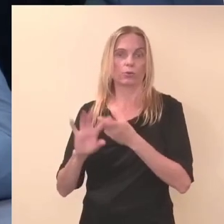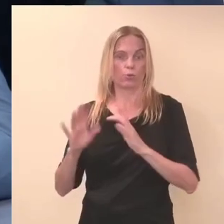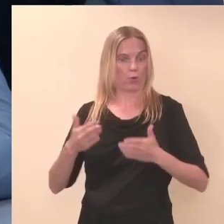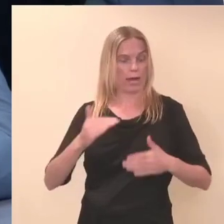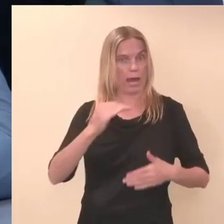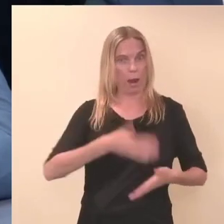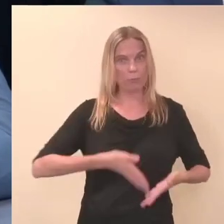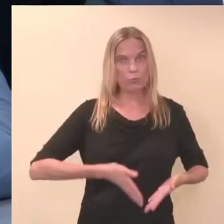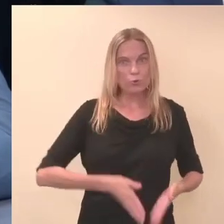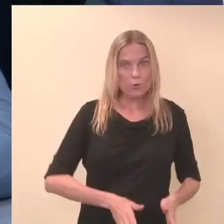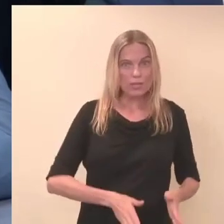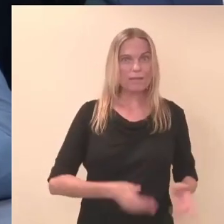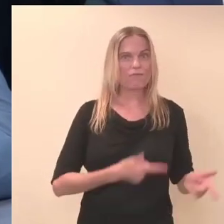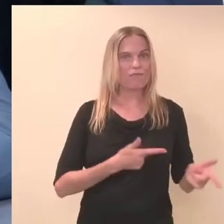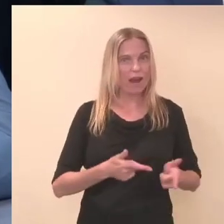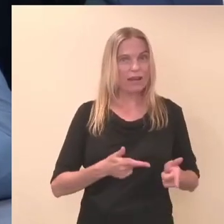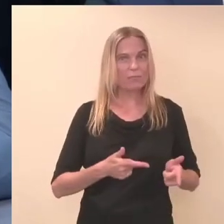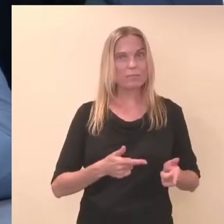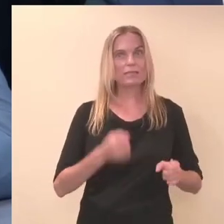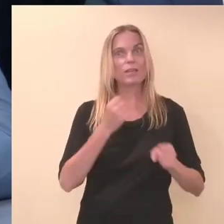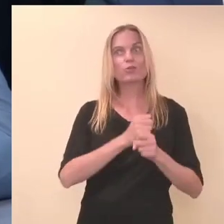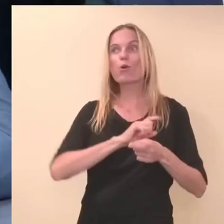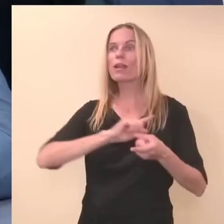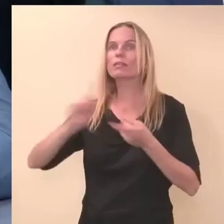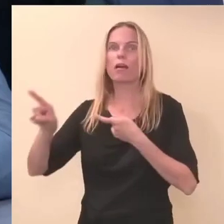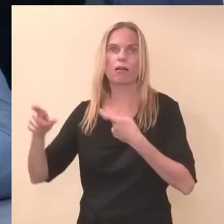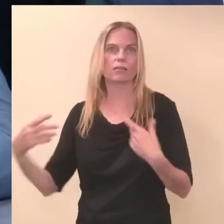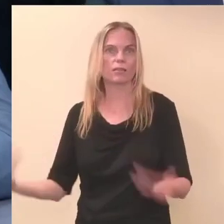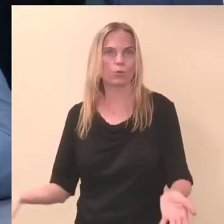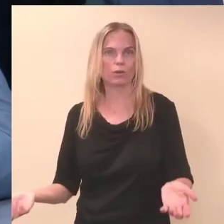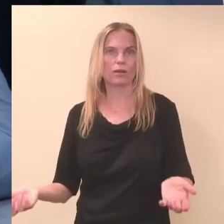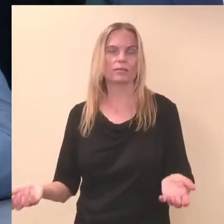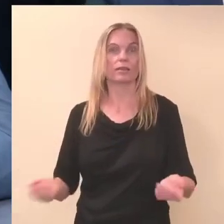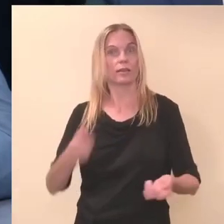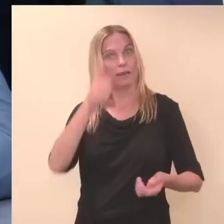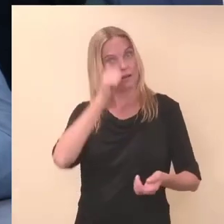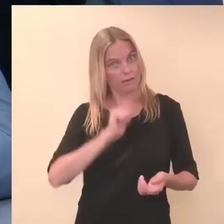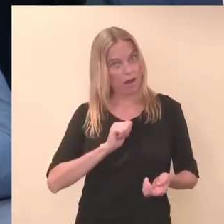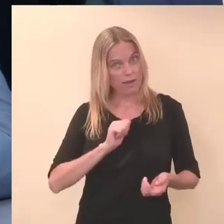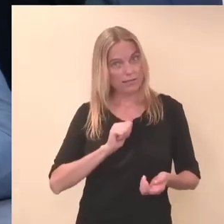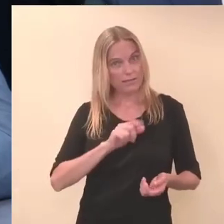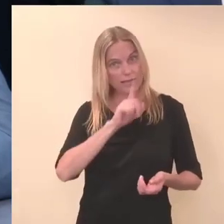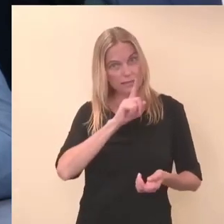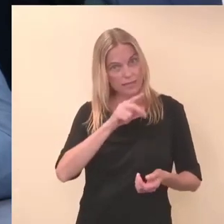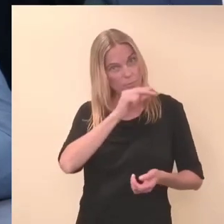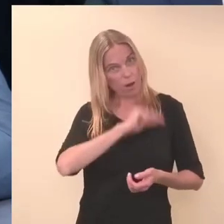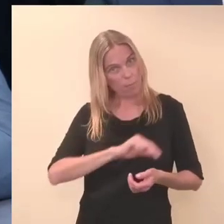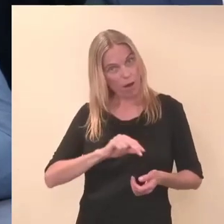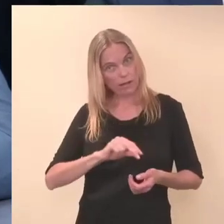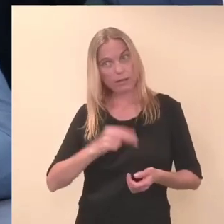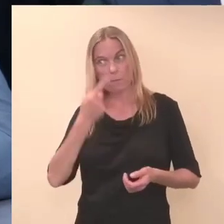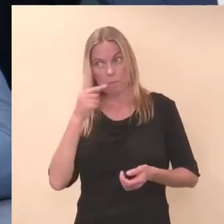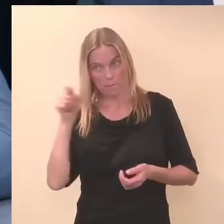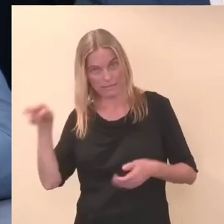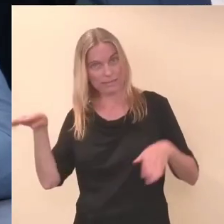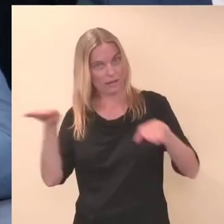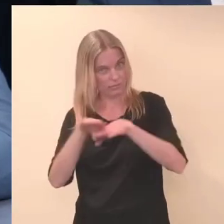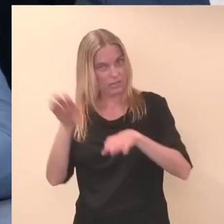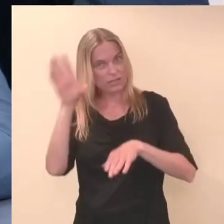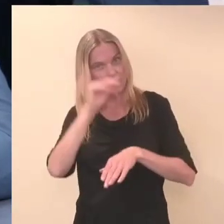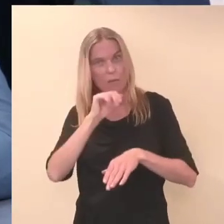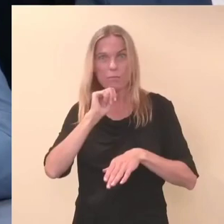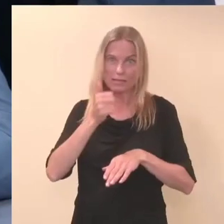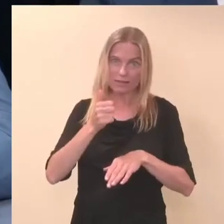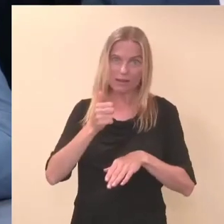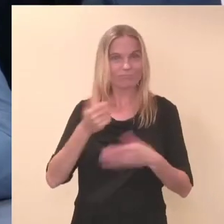ei tea, lapse saamist näiteks tööle tagasi saada on. Küsimus on selles, et kas naised saavad samasugust palka kui mehed, et tihti on mehed need, kes nagu